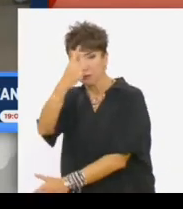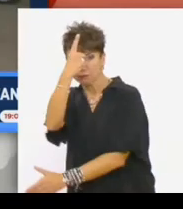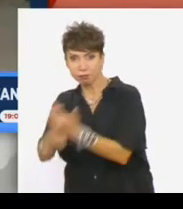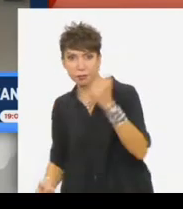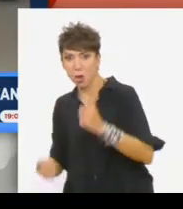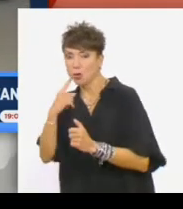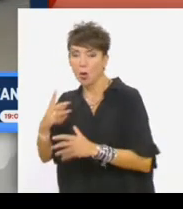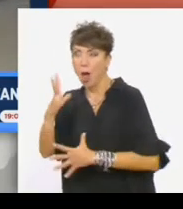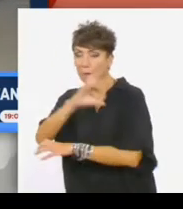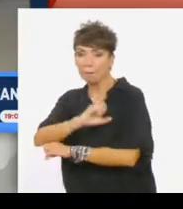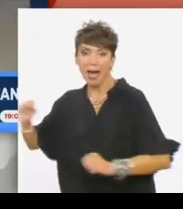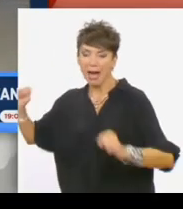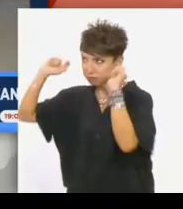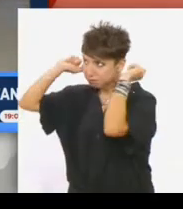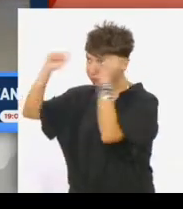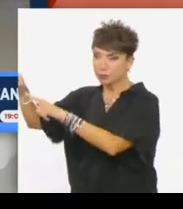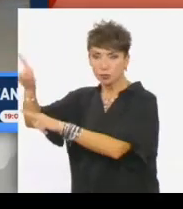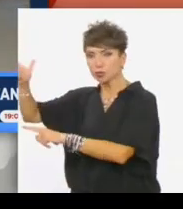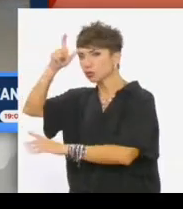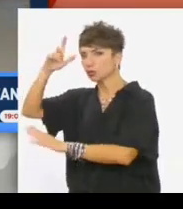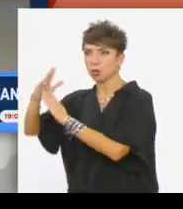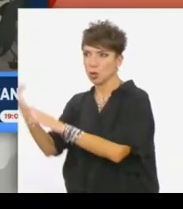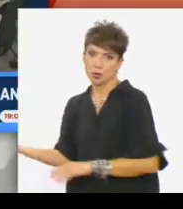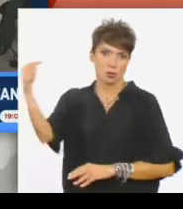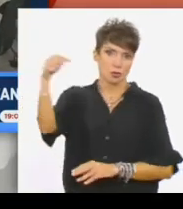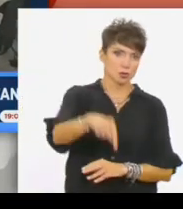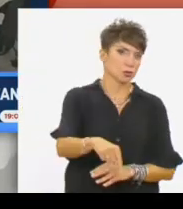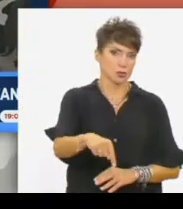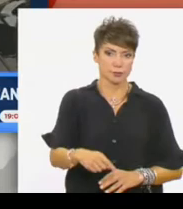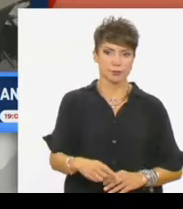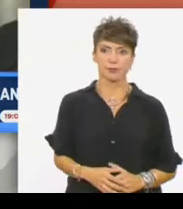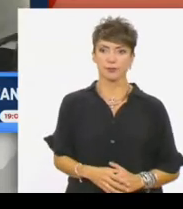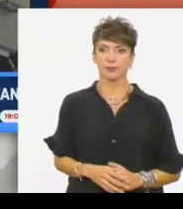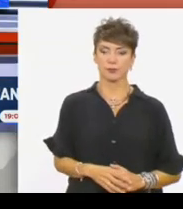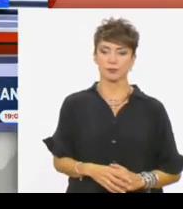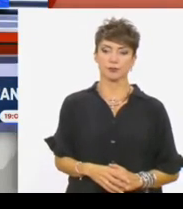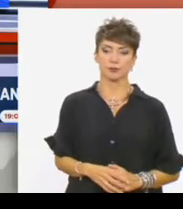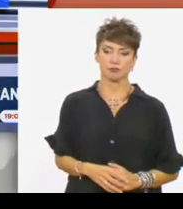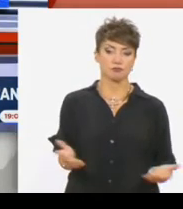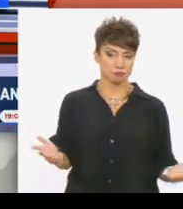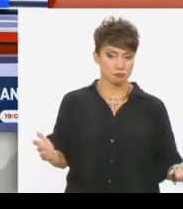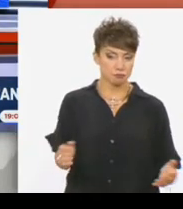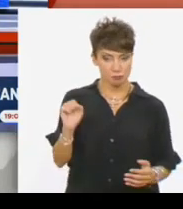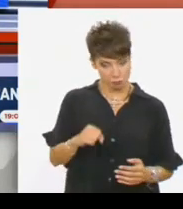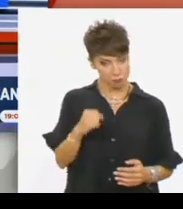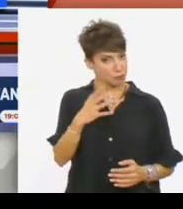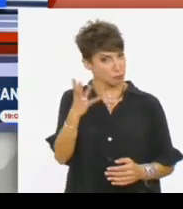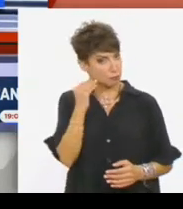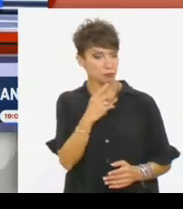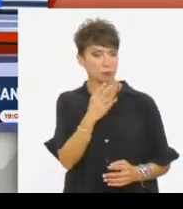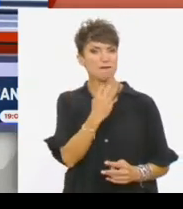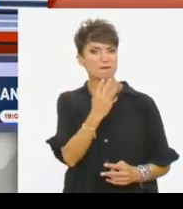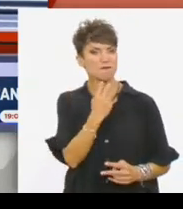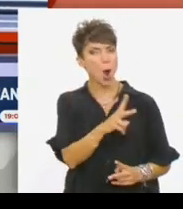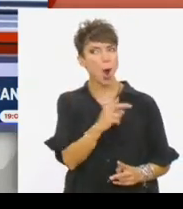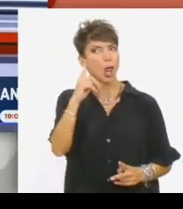καταφύγιο στην Ελλάδα ως την πρώτη ασφαλή χώρα για να κλητώσουν από τις διώξεις. Εγώ άκουσα μια φωνή λογικής και ψυχραιμίας πάντως χωρίς να μπορεί να